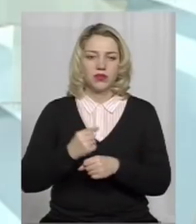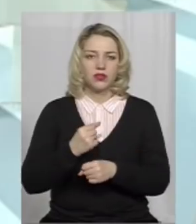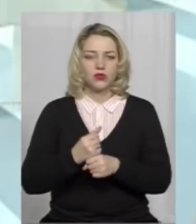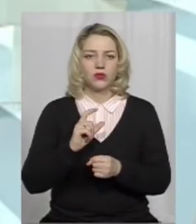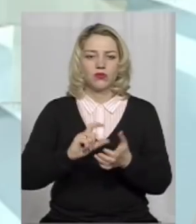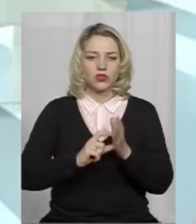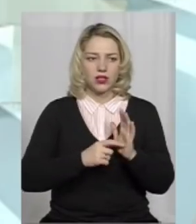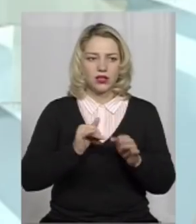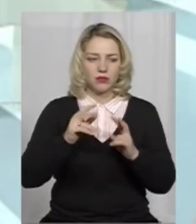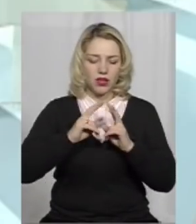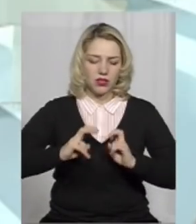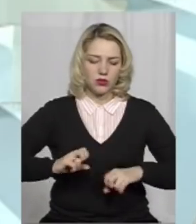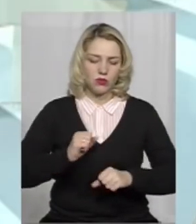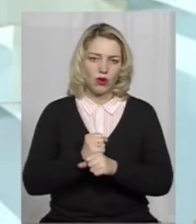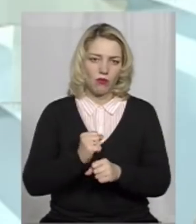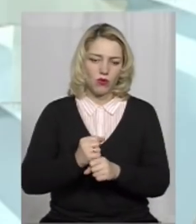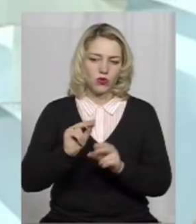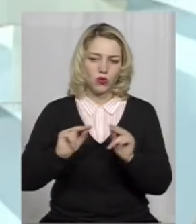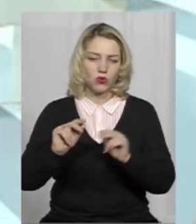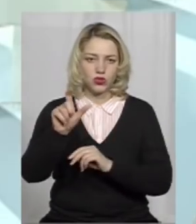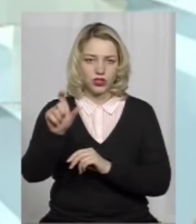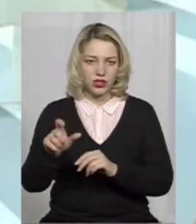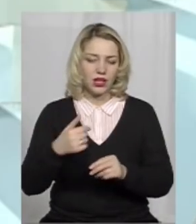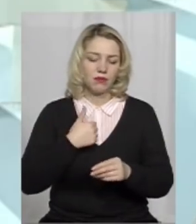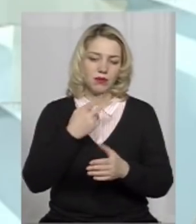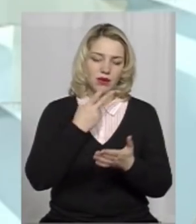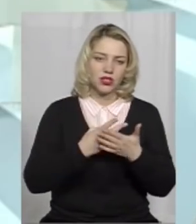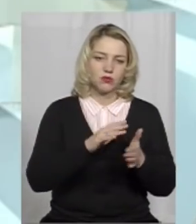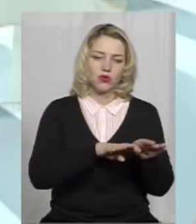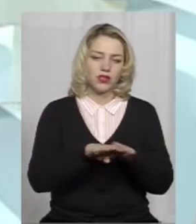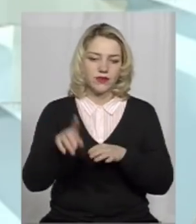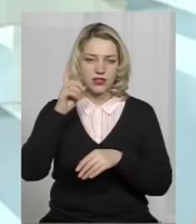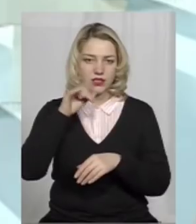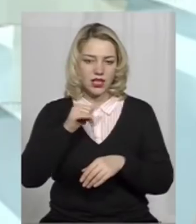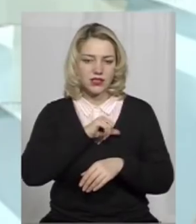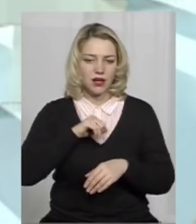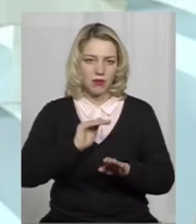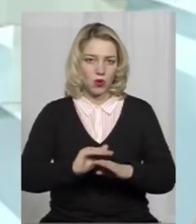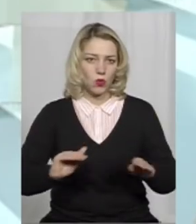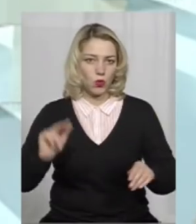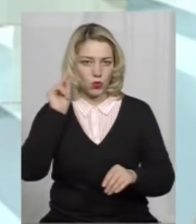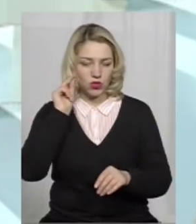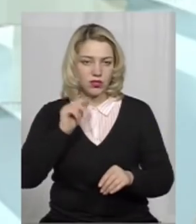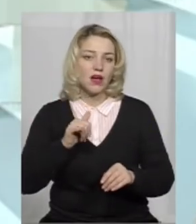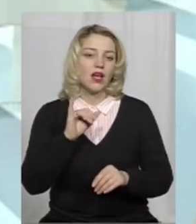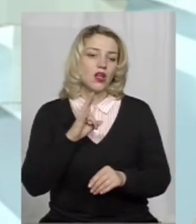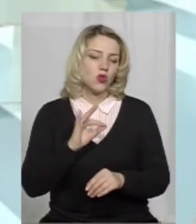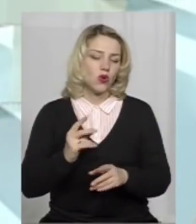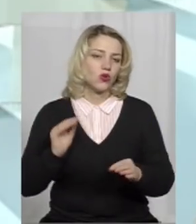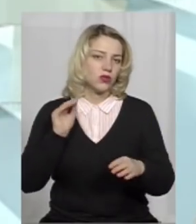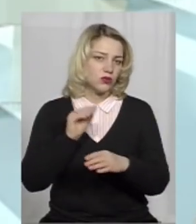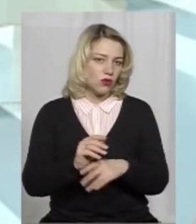класом і аналізуємо роботу вчителя, безперечно ми бачимо рівень знань, умінь учнів. Але ніякого додаткового